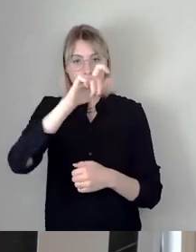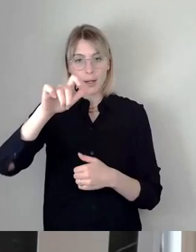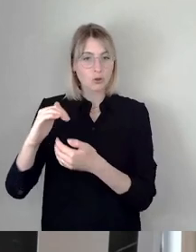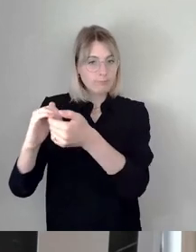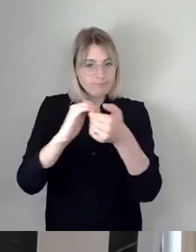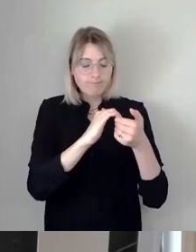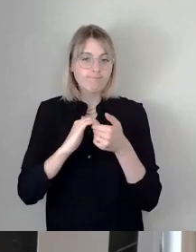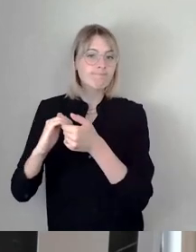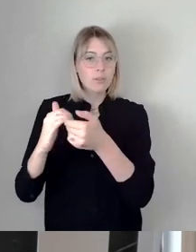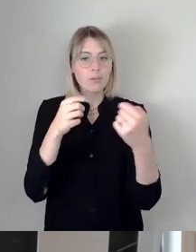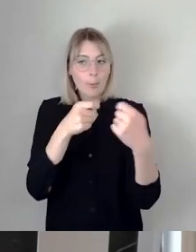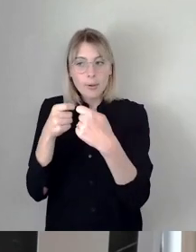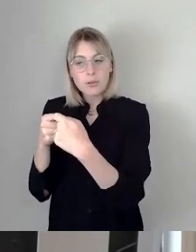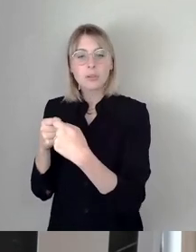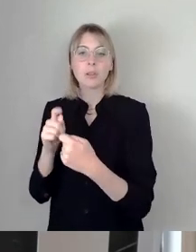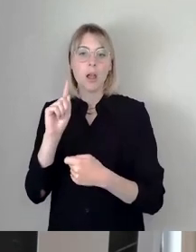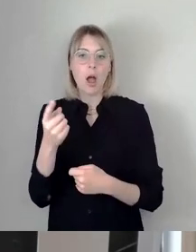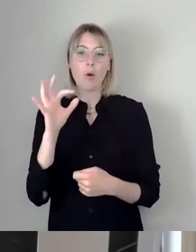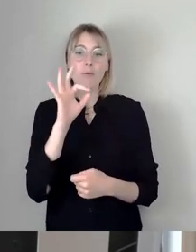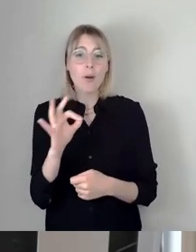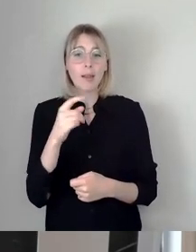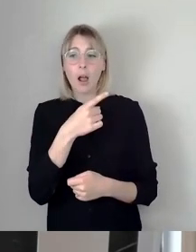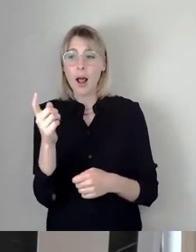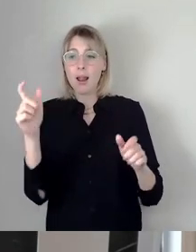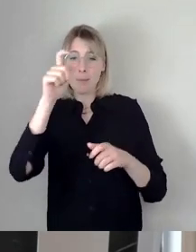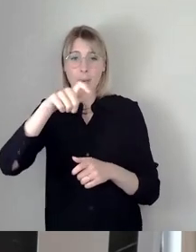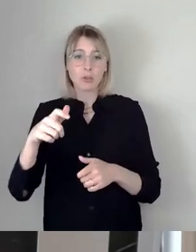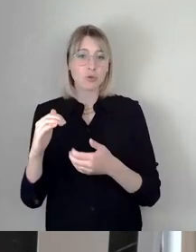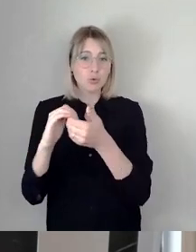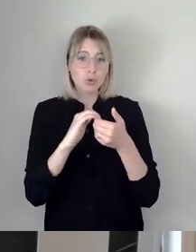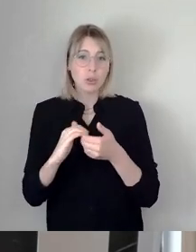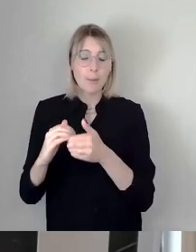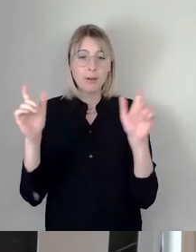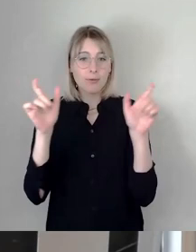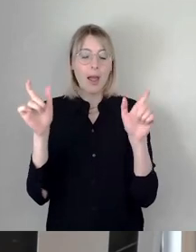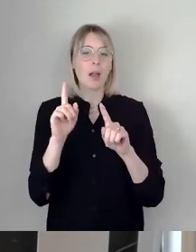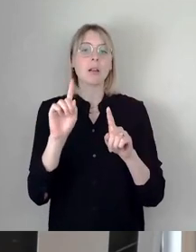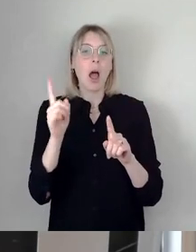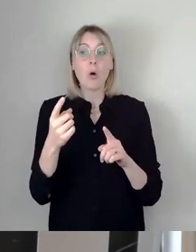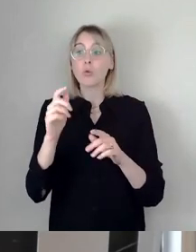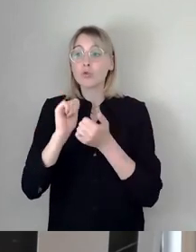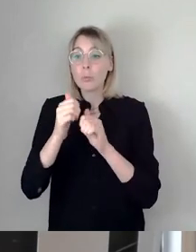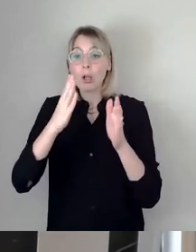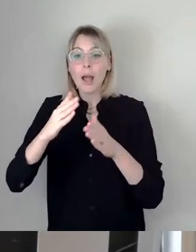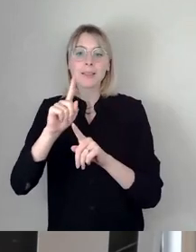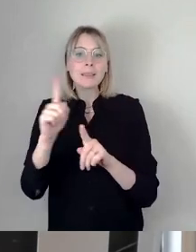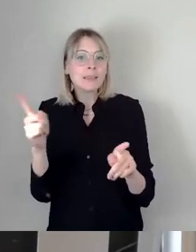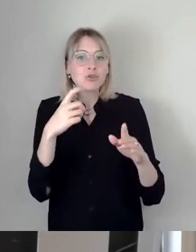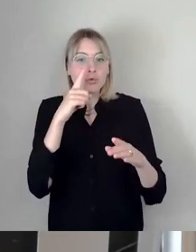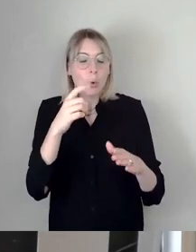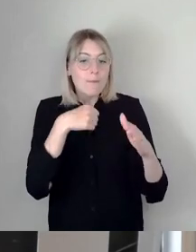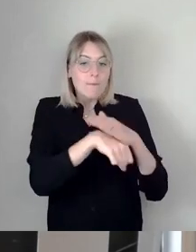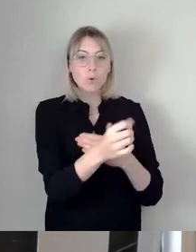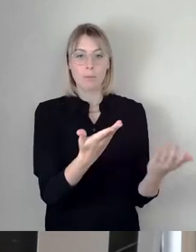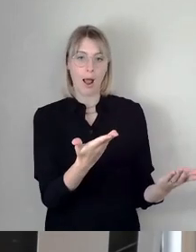hier Menschen gemeinsam feiern lassen. Und zwar in Sportarten, die nicht Fußball heißen. Ja, in ganz vielen anderen Sportarten, die hier unsere,